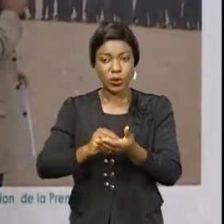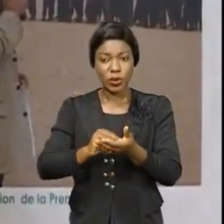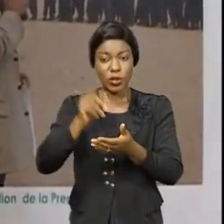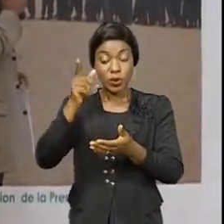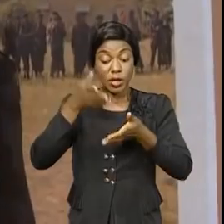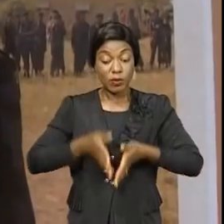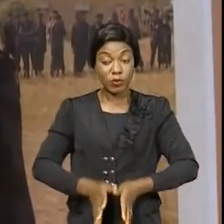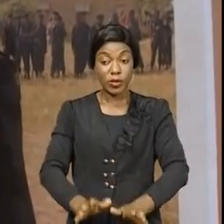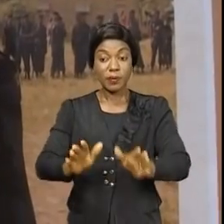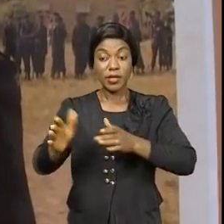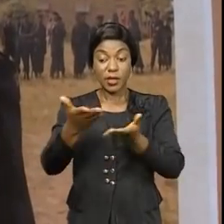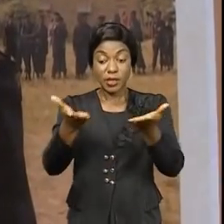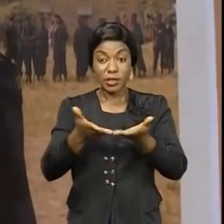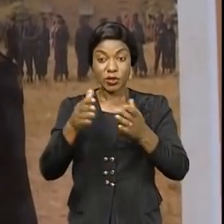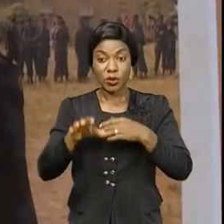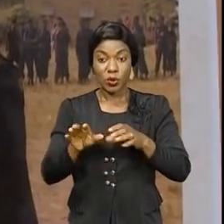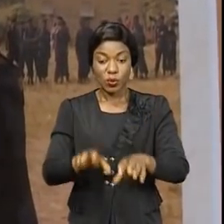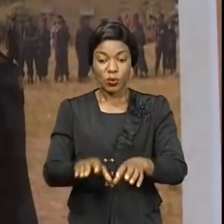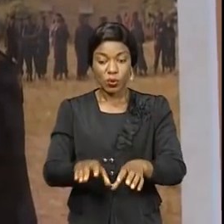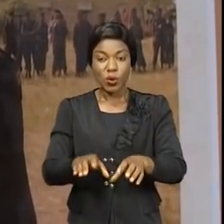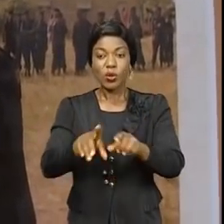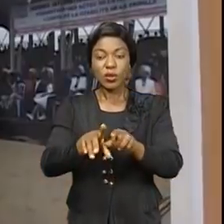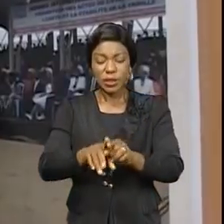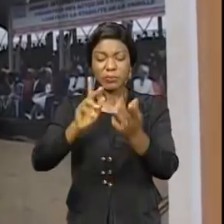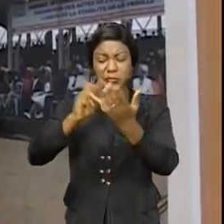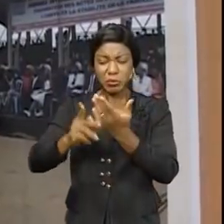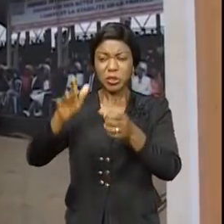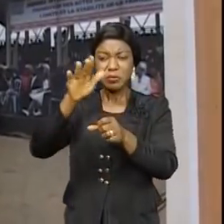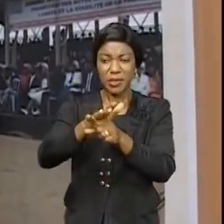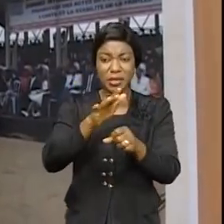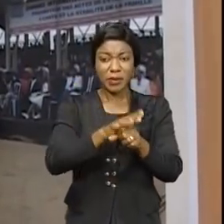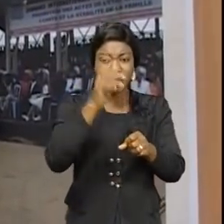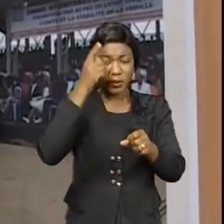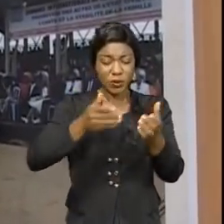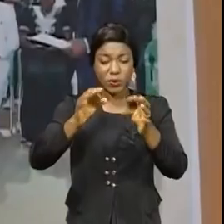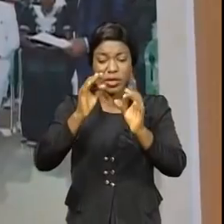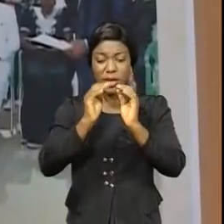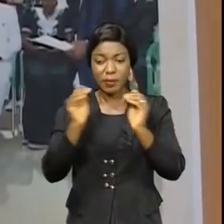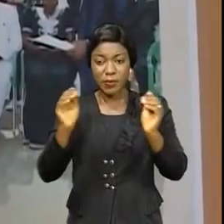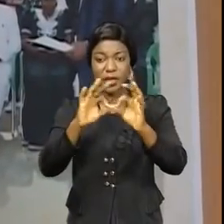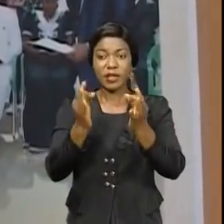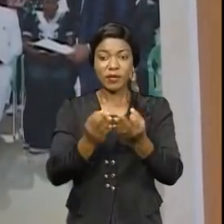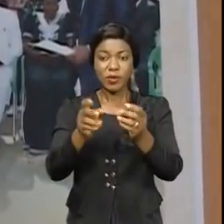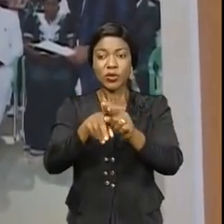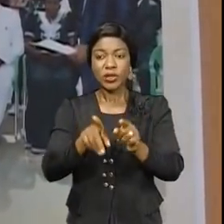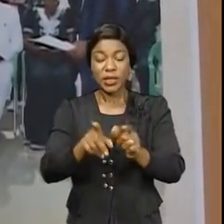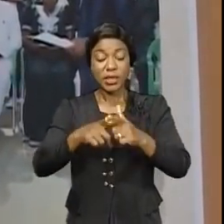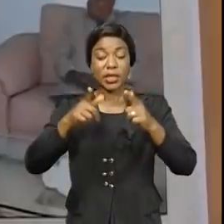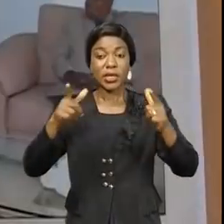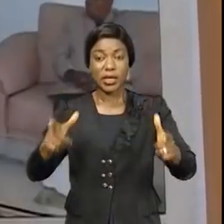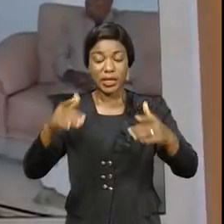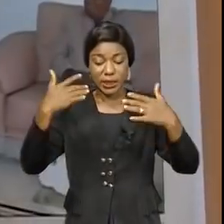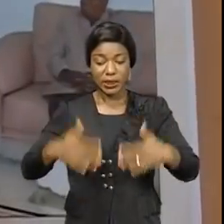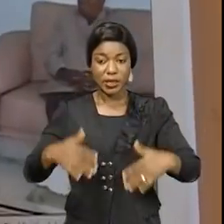du pays, est l'initiateur de plusieurs d'autres projets pour la stabilité de la famille, telles que la grande dynamique des